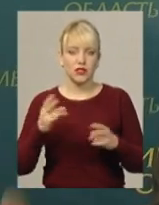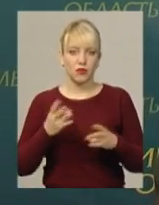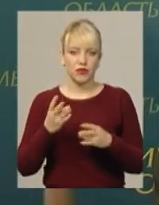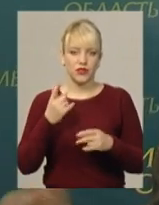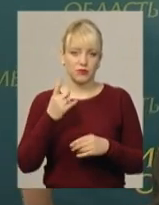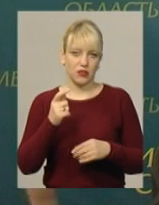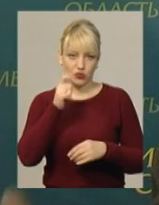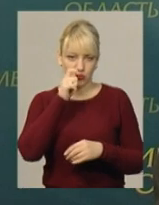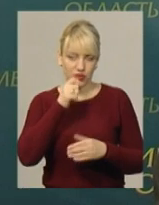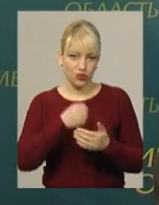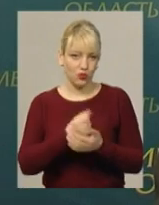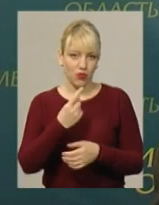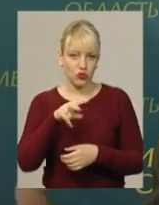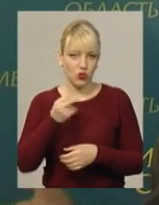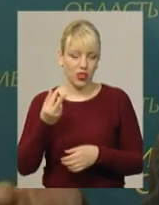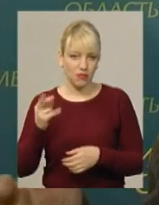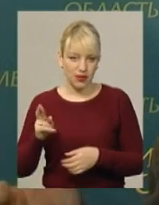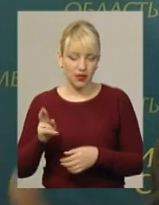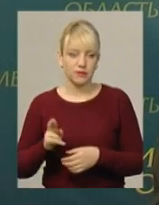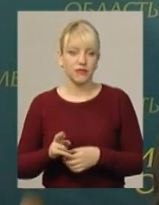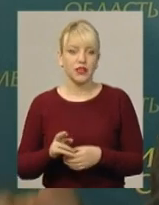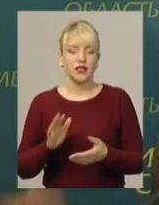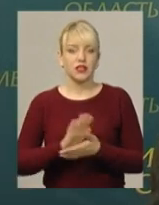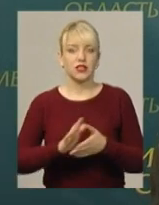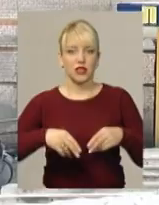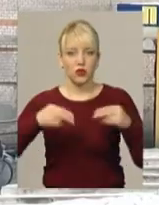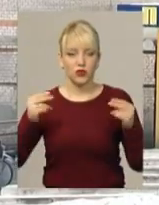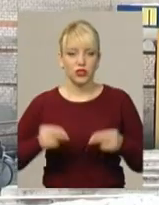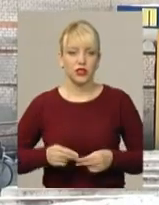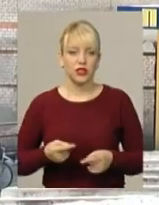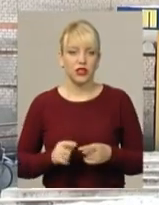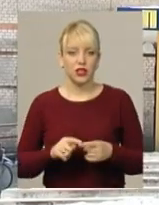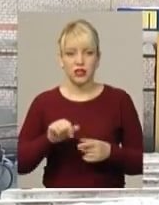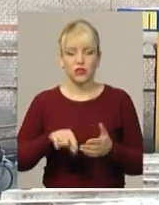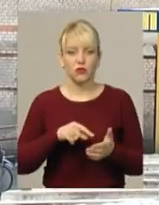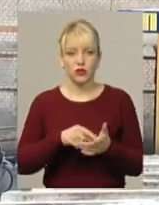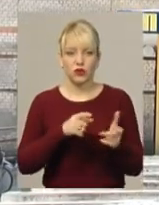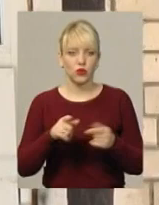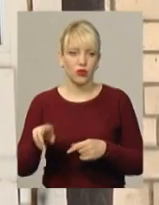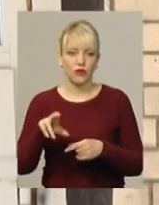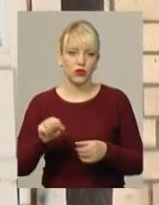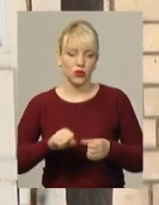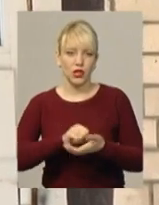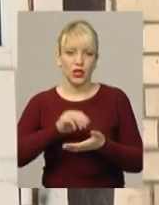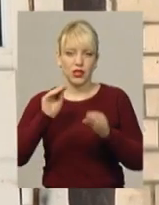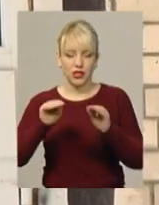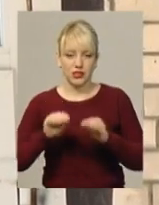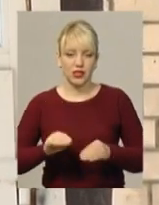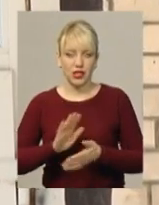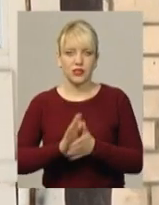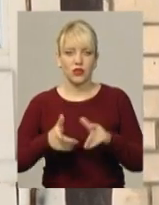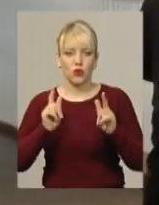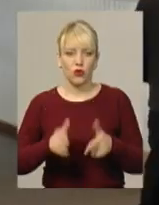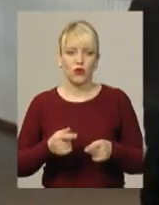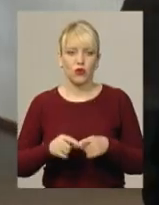1 квітня до 1 липня заключити декларацію. Повністю готові до реєстрації угод у Славуцькому центрі первинної медико